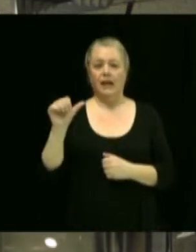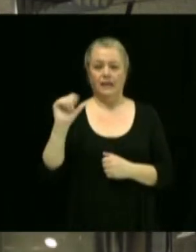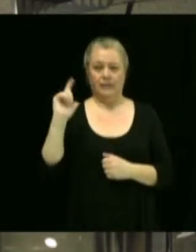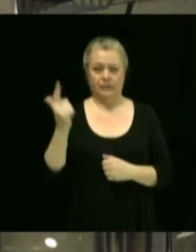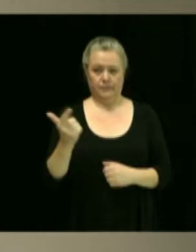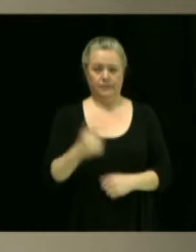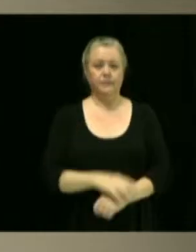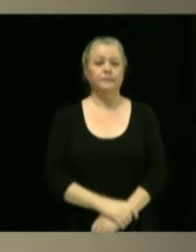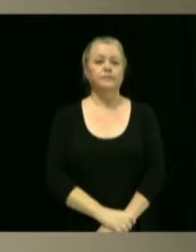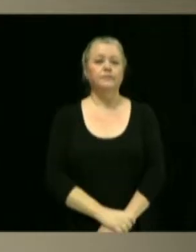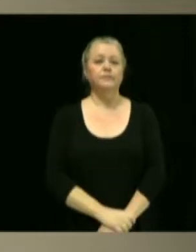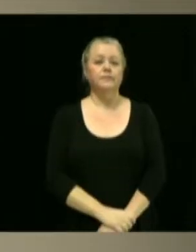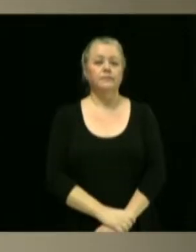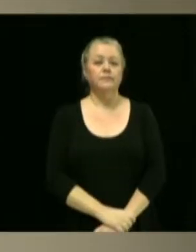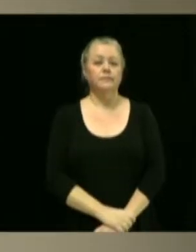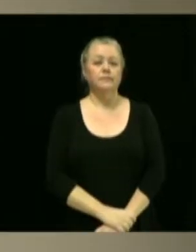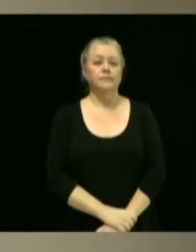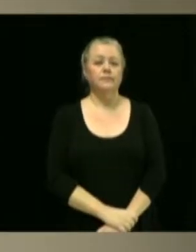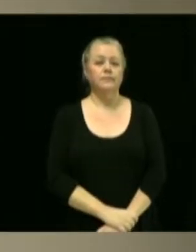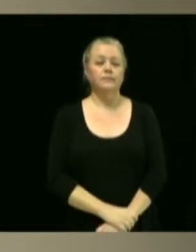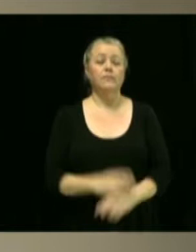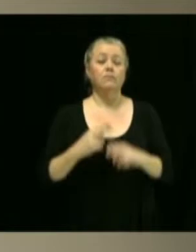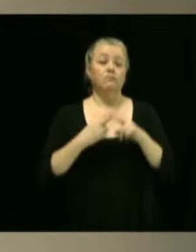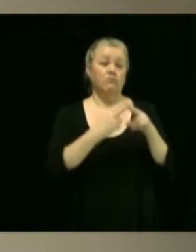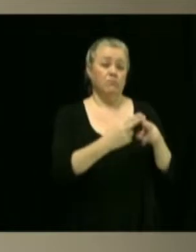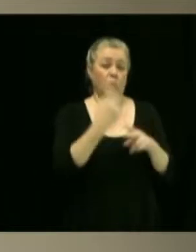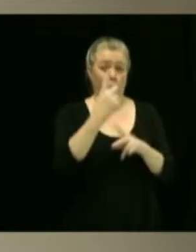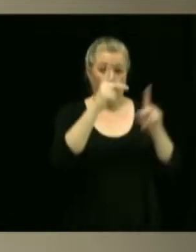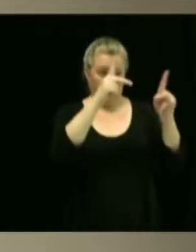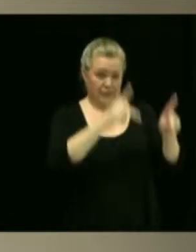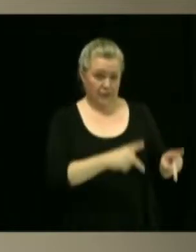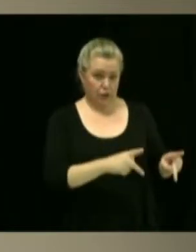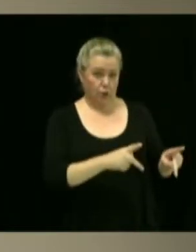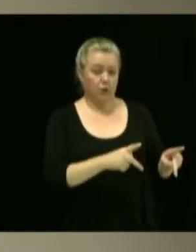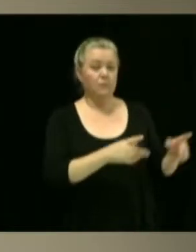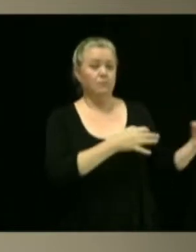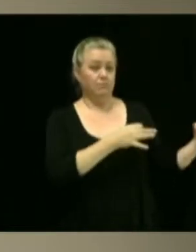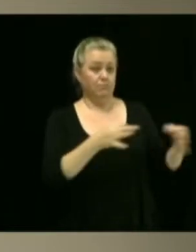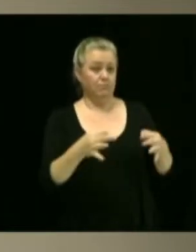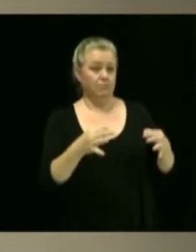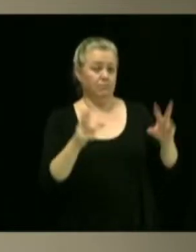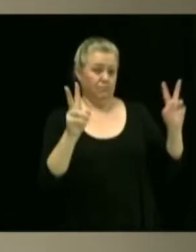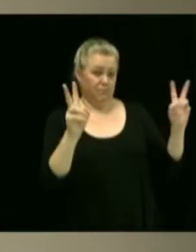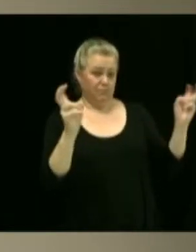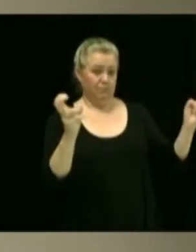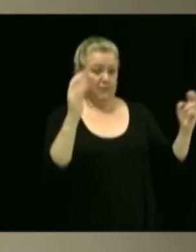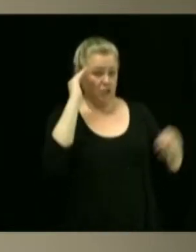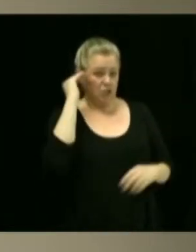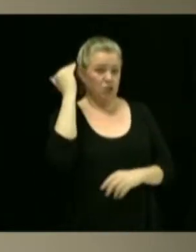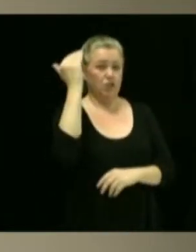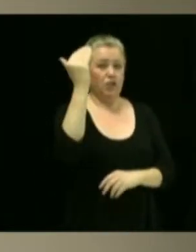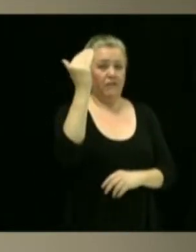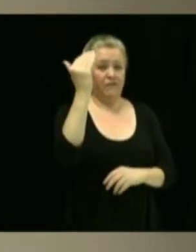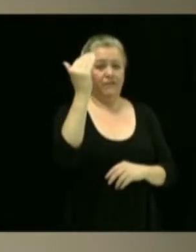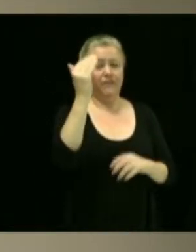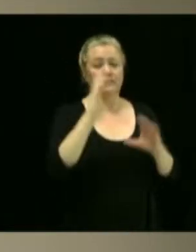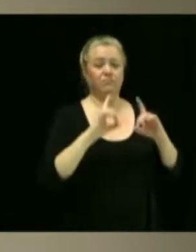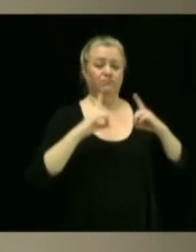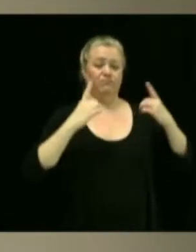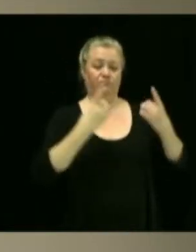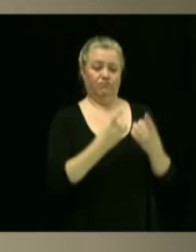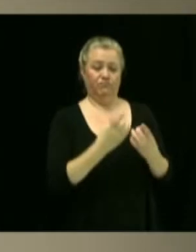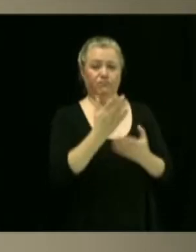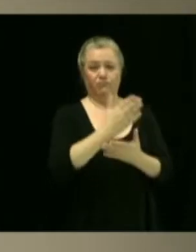seconde. Nomination d'une personne sur une base permanente au poste de cadre chef de la division aux opérations au sein du service de sécurité